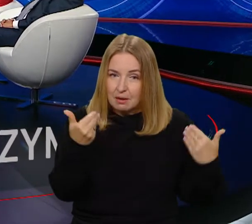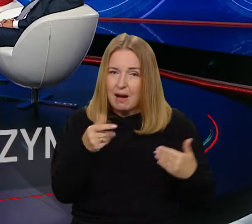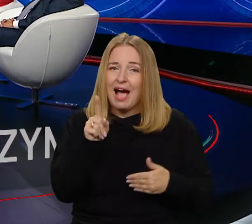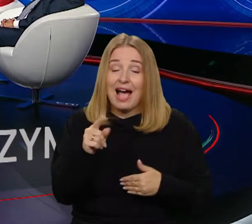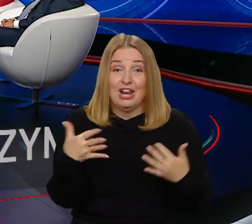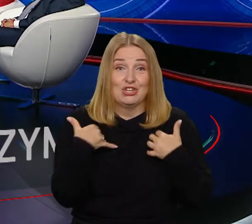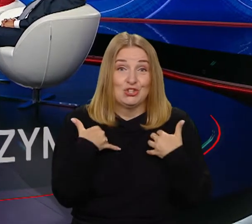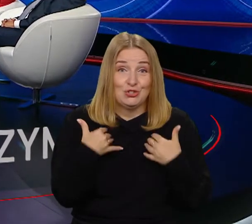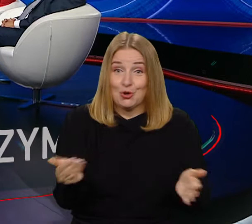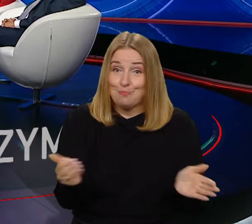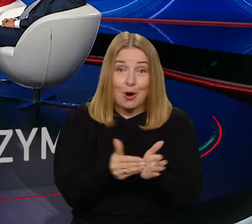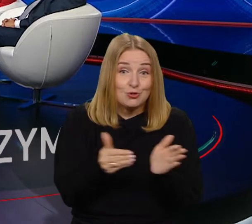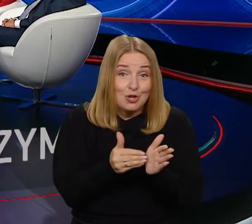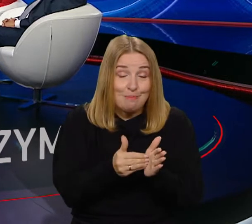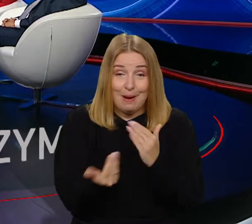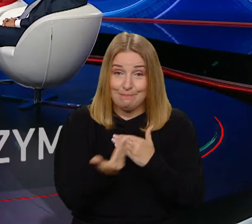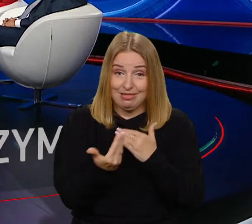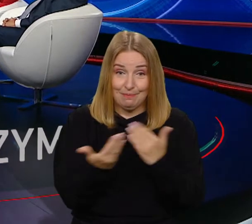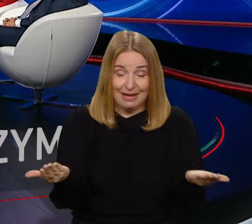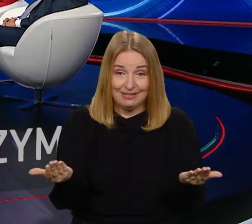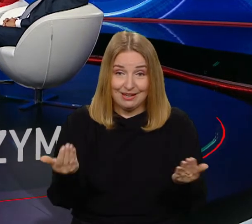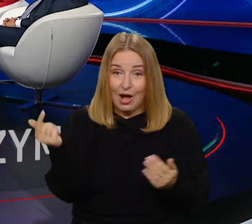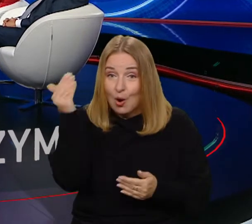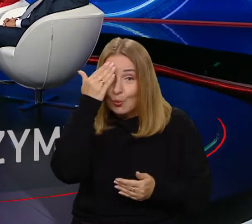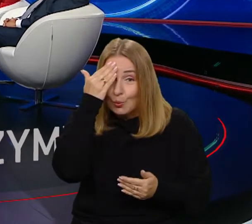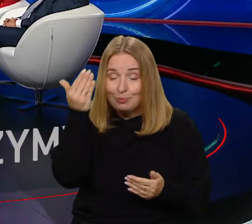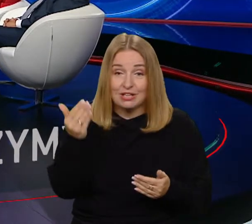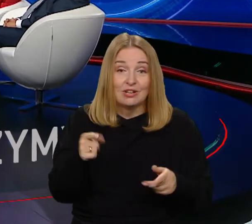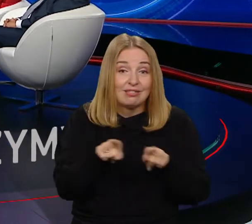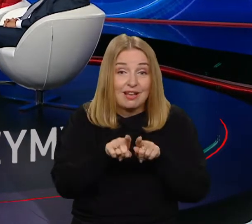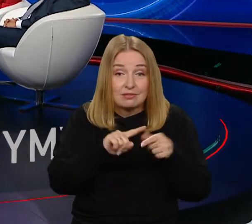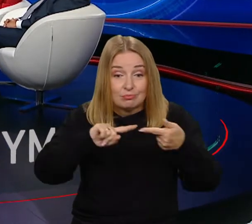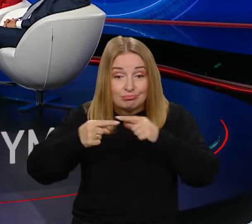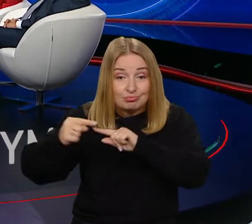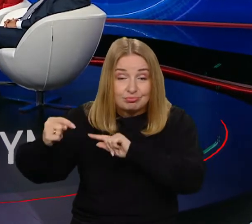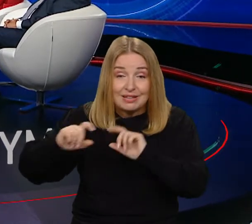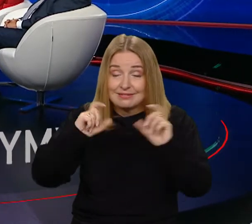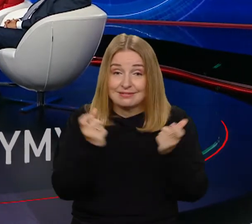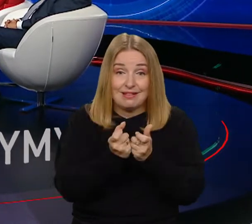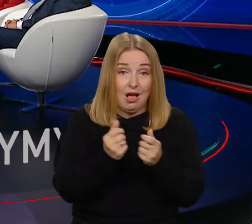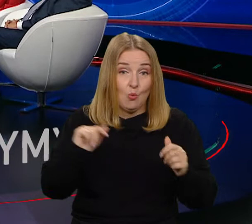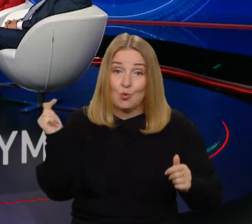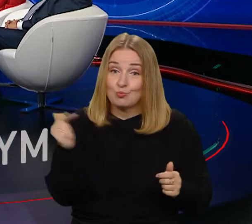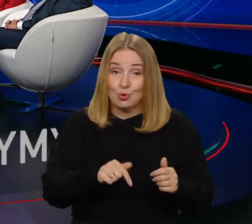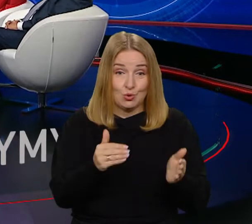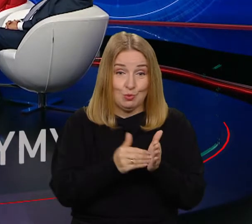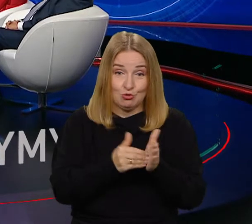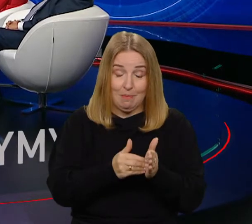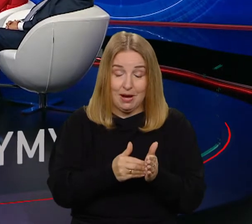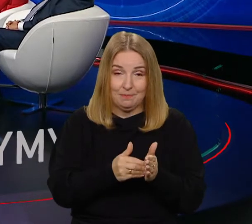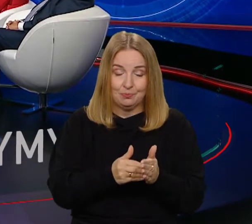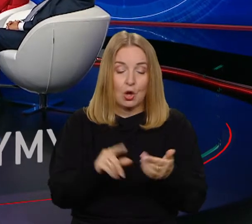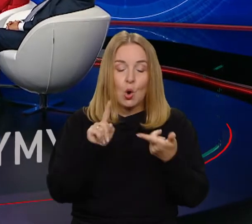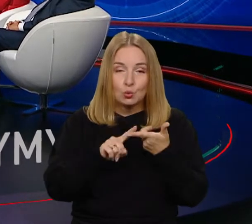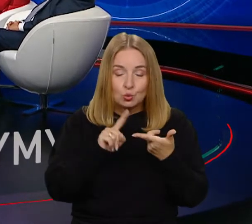w których byśmy się nie spodziewali, że matematyka, czy rozumowania logiczne mogą nam się przydać. Drugi element związany